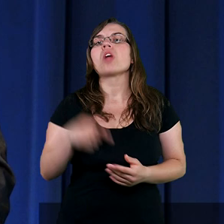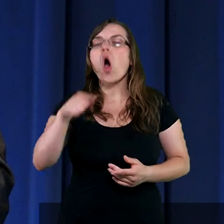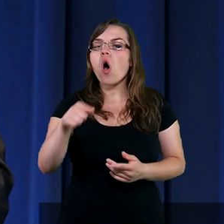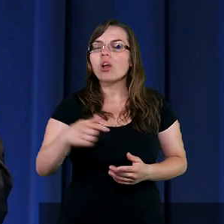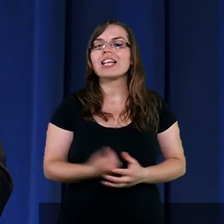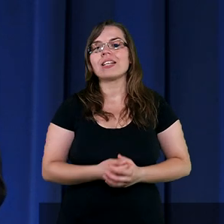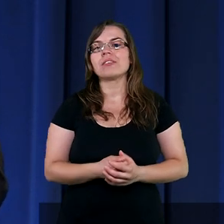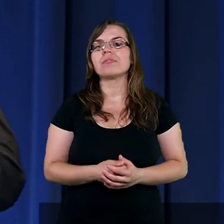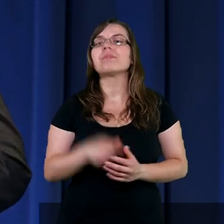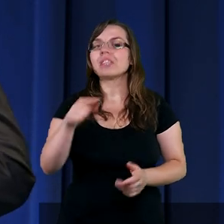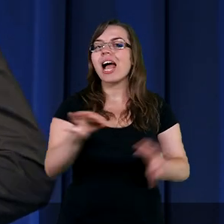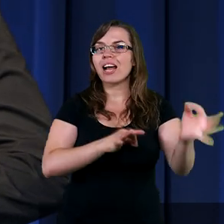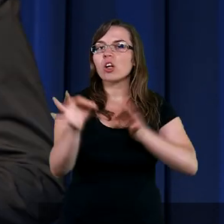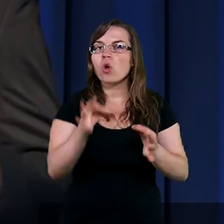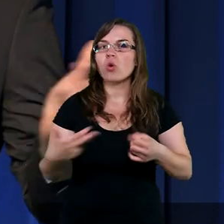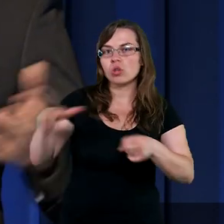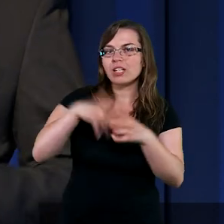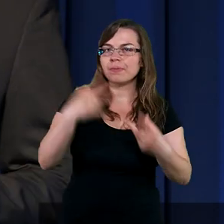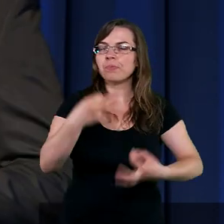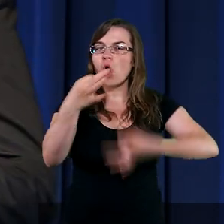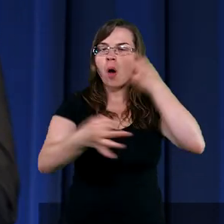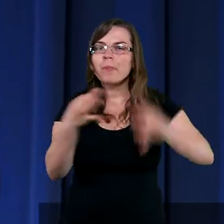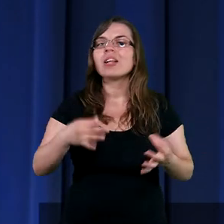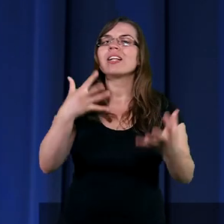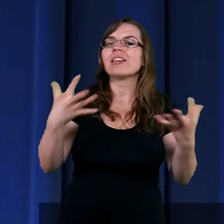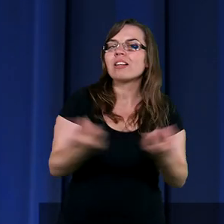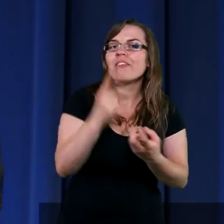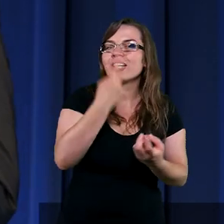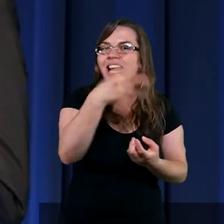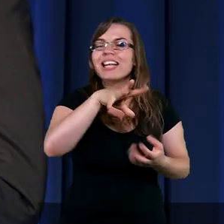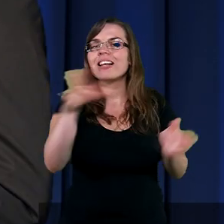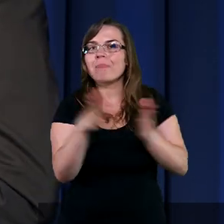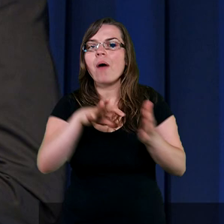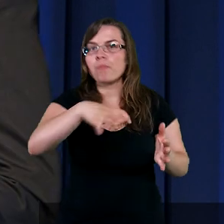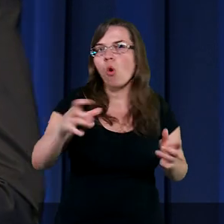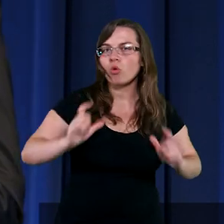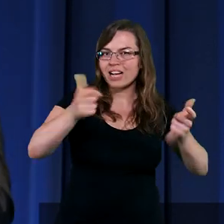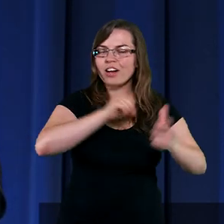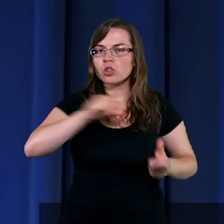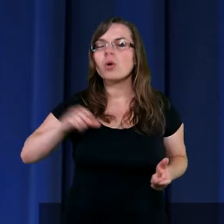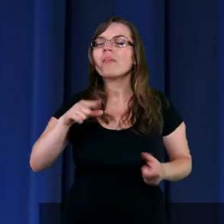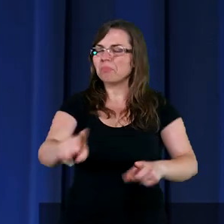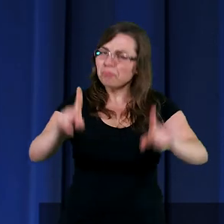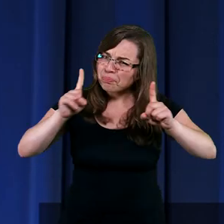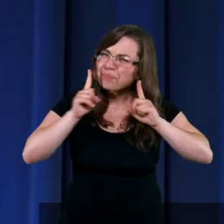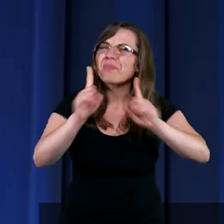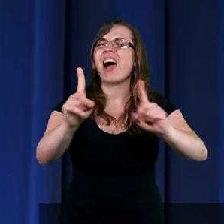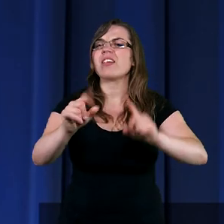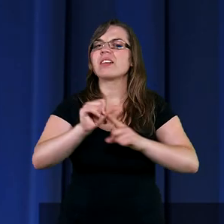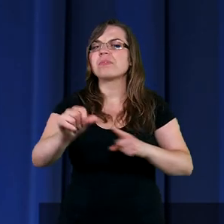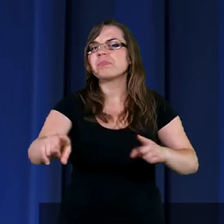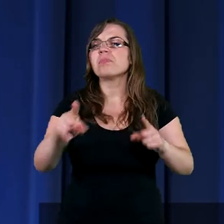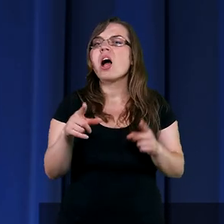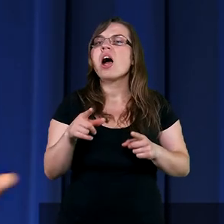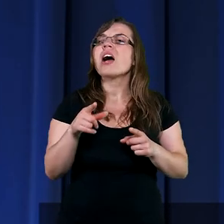Drodzy, ta historia, którą wam chciałem opowiedzieć, wydarzyła się w jednym z małych zborów. Jest tak rzeczywista. Nie